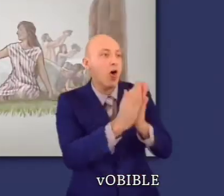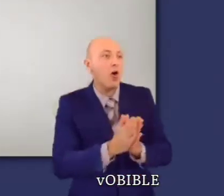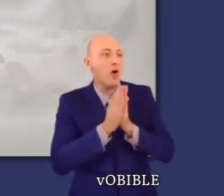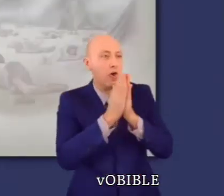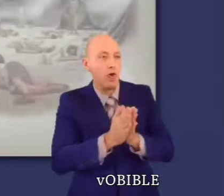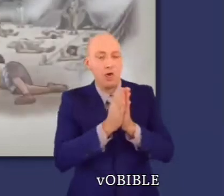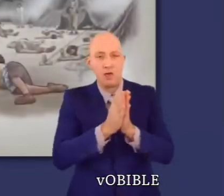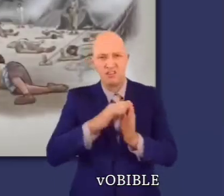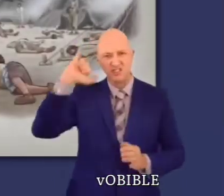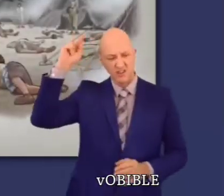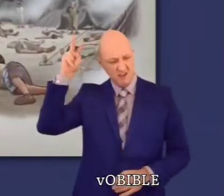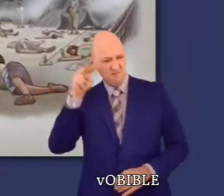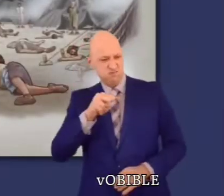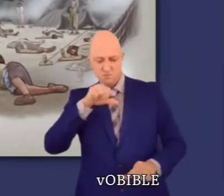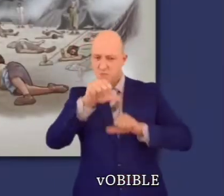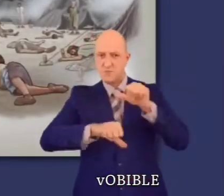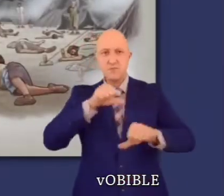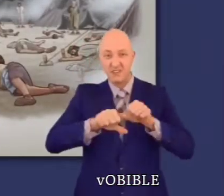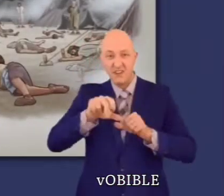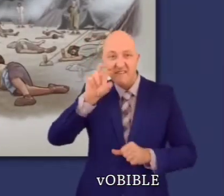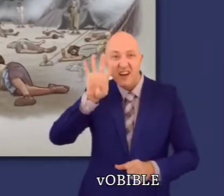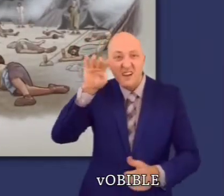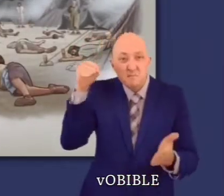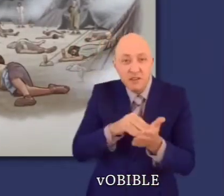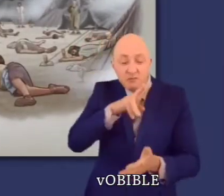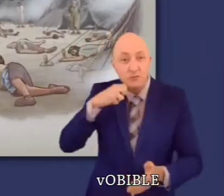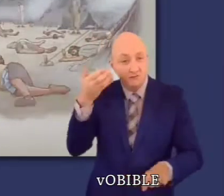Dieu envoie alors un fléau qui fait mourir 24 000 israélites.